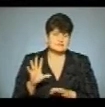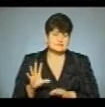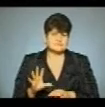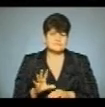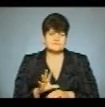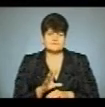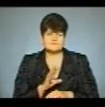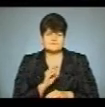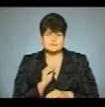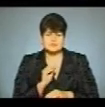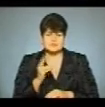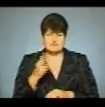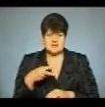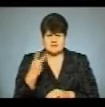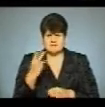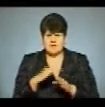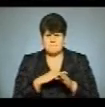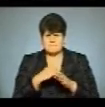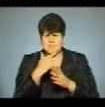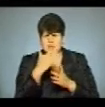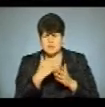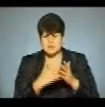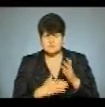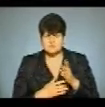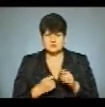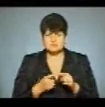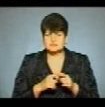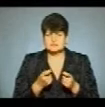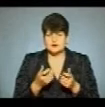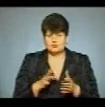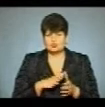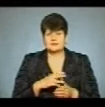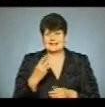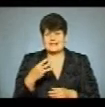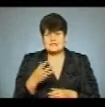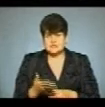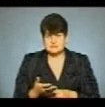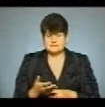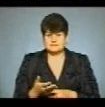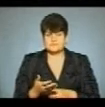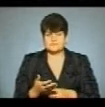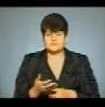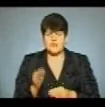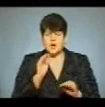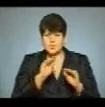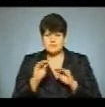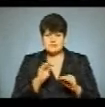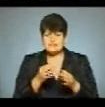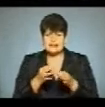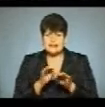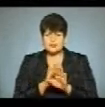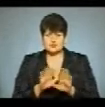22 прізвища – недостатньо. Добре було, якби було 30. А композиція не дозволяла